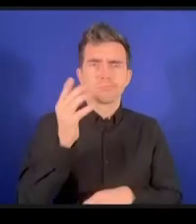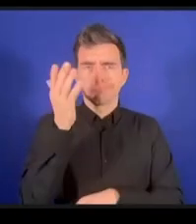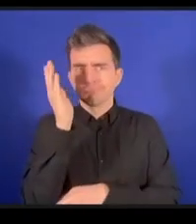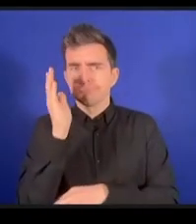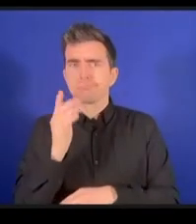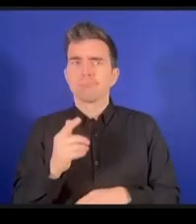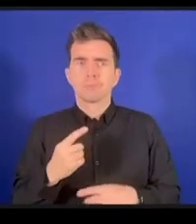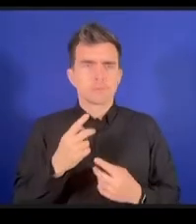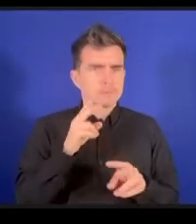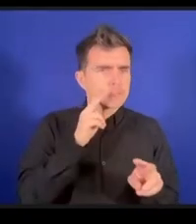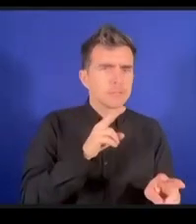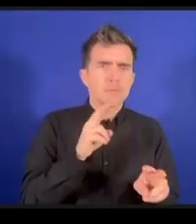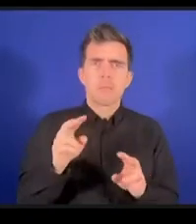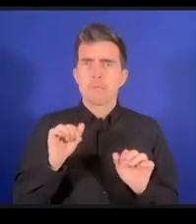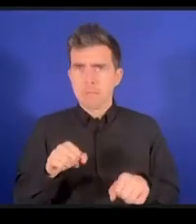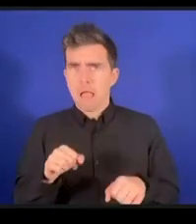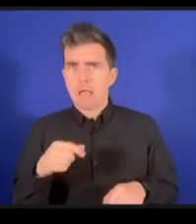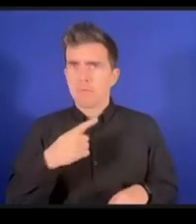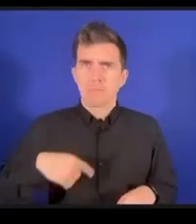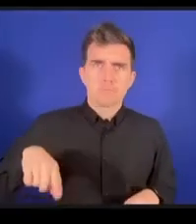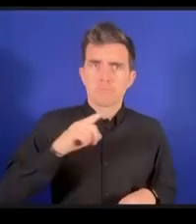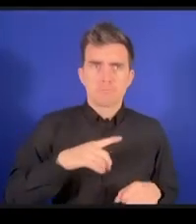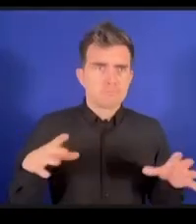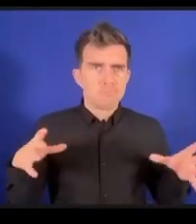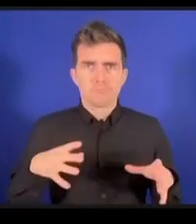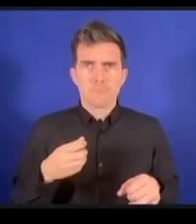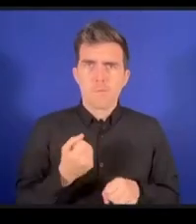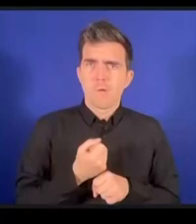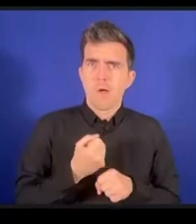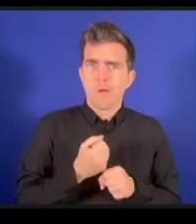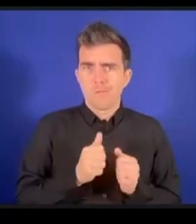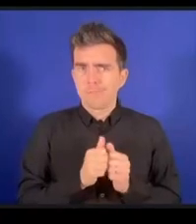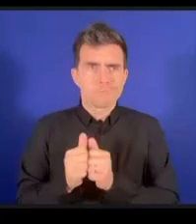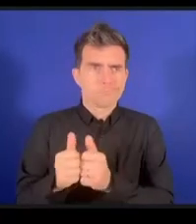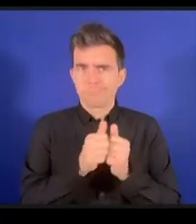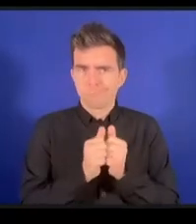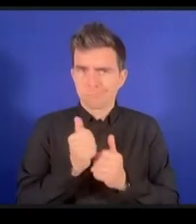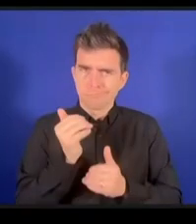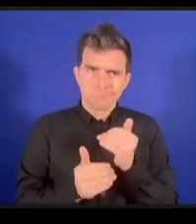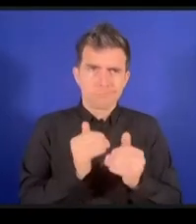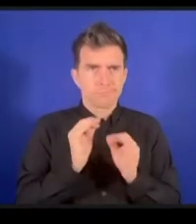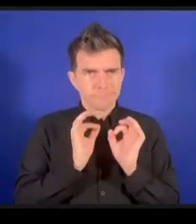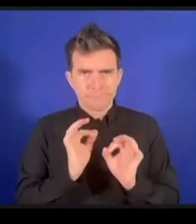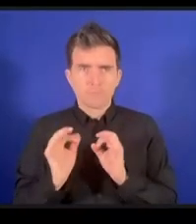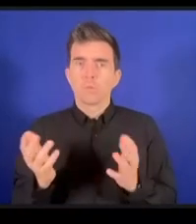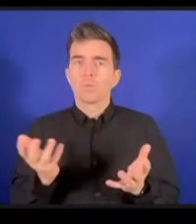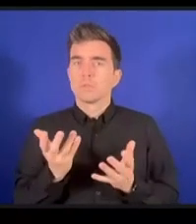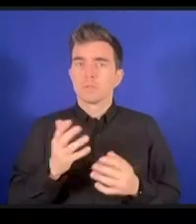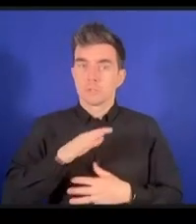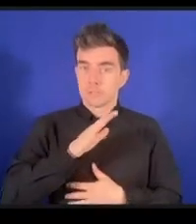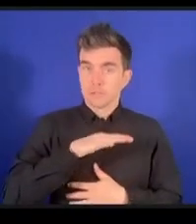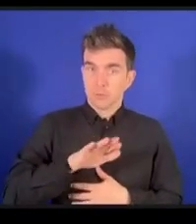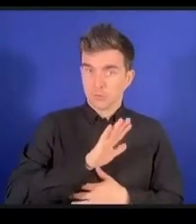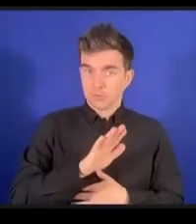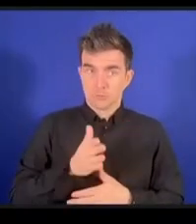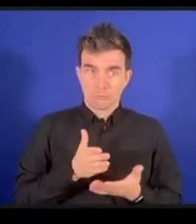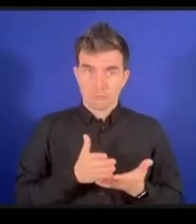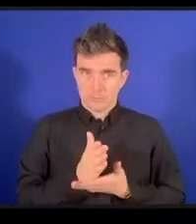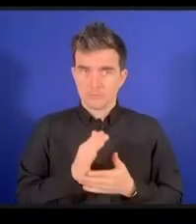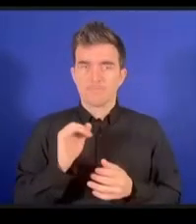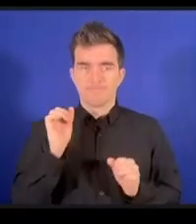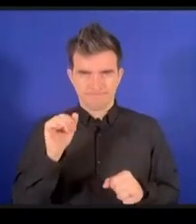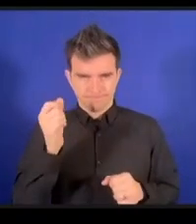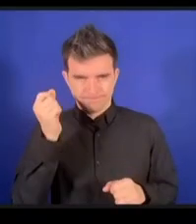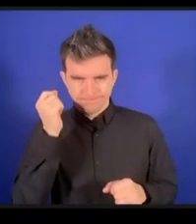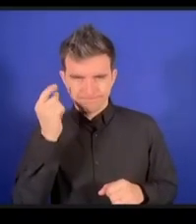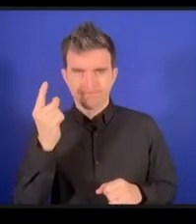やって協力をしてそして子どもの権利がきちんと理解されそして全ての皆さんがやっている作業で認識さ